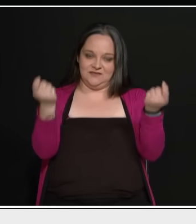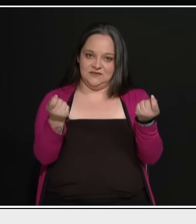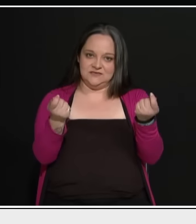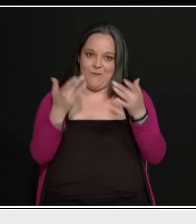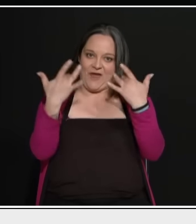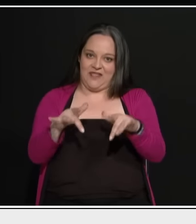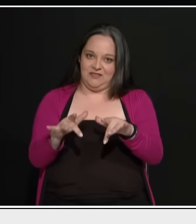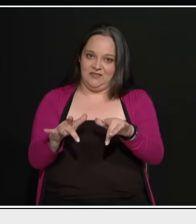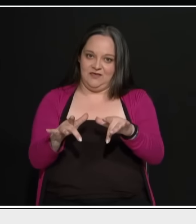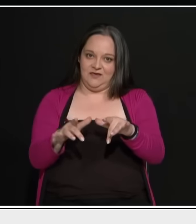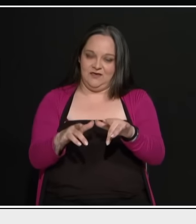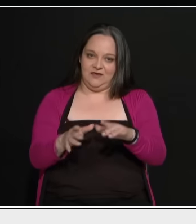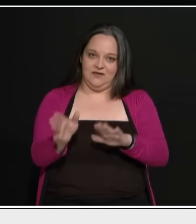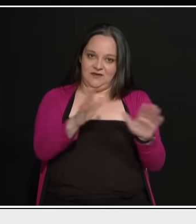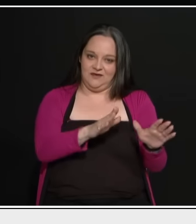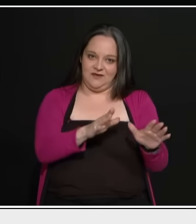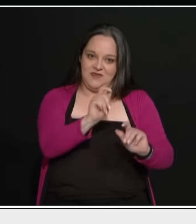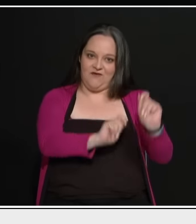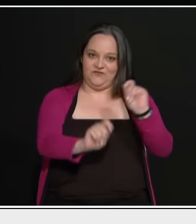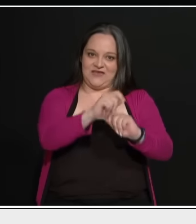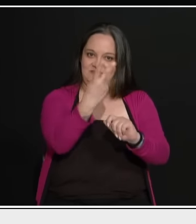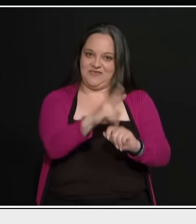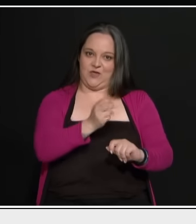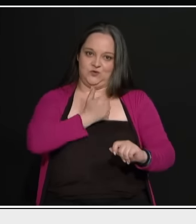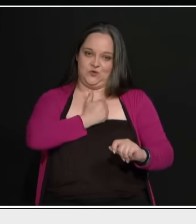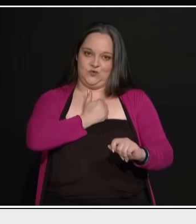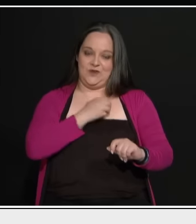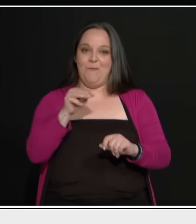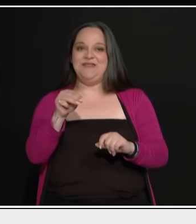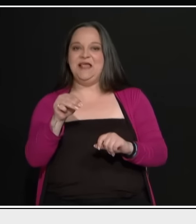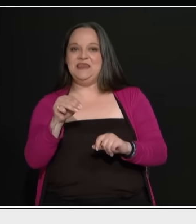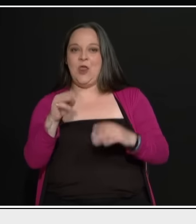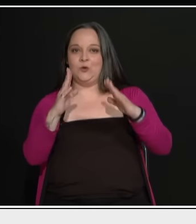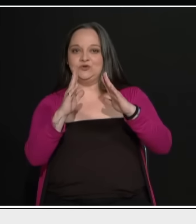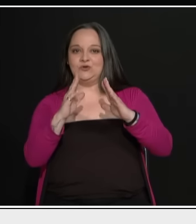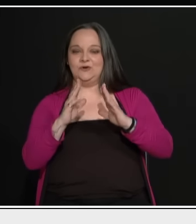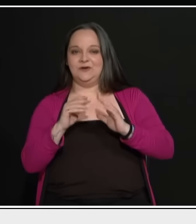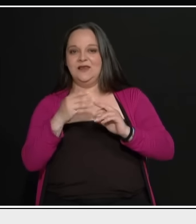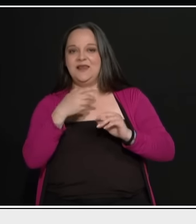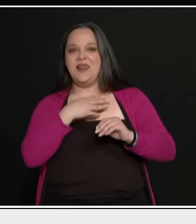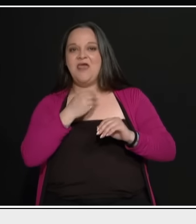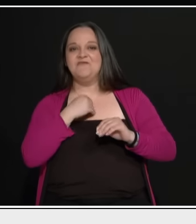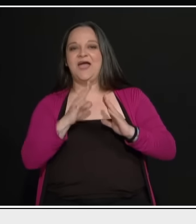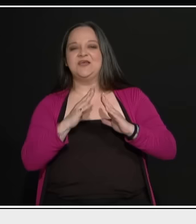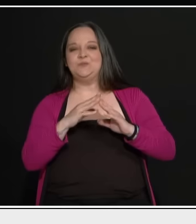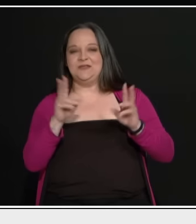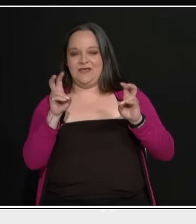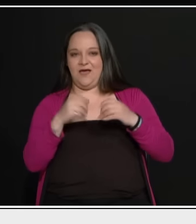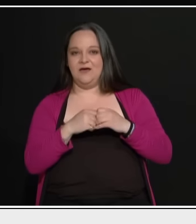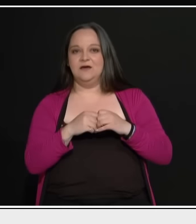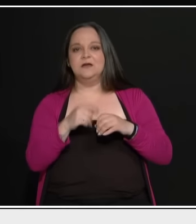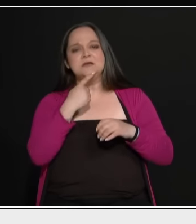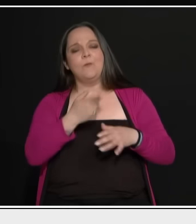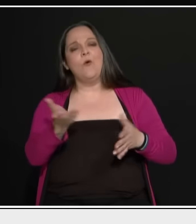Να πω το άλλο που μπορεί Ή ο Μιτιληνέος φοβάται στα λευκά σπίτια μην ανοίξει ο καθένας. Να πω το άλλο που μπορεί να πει. Μπορεί να